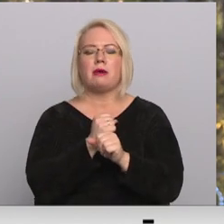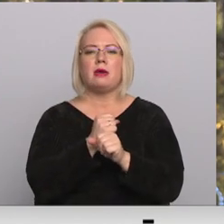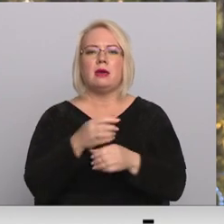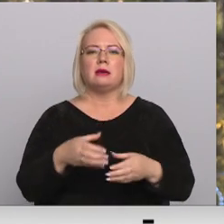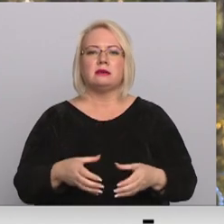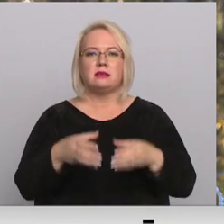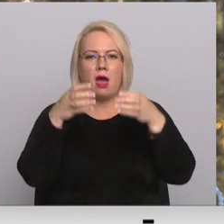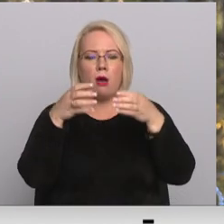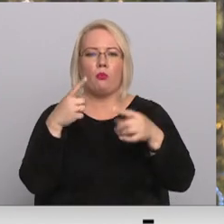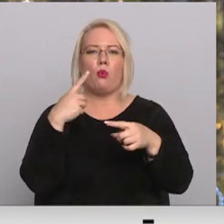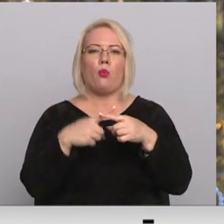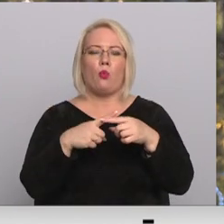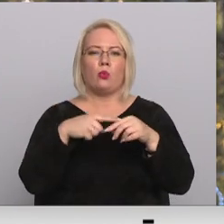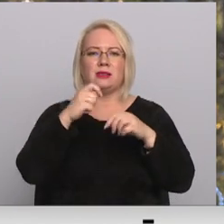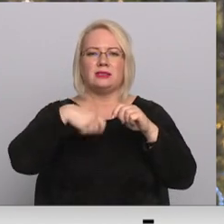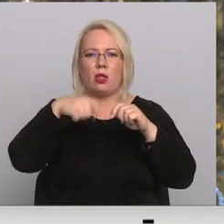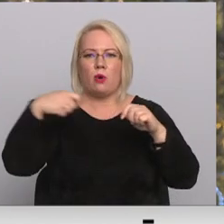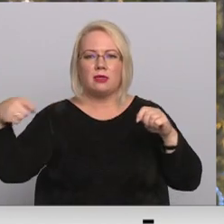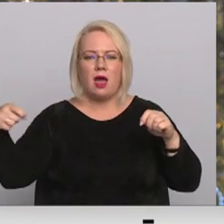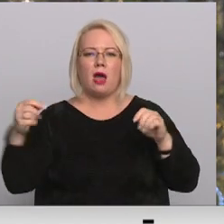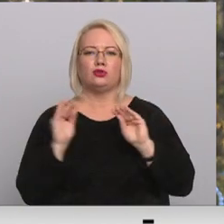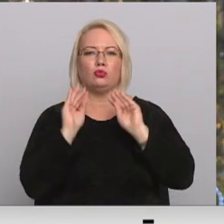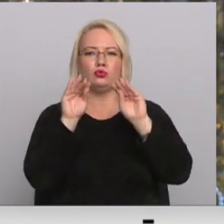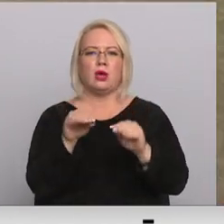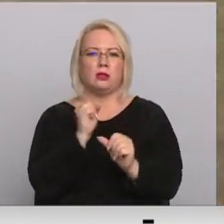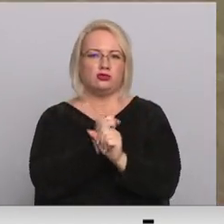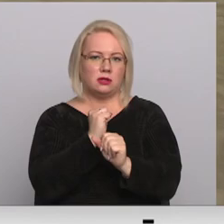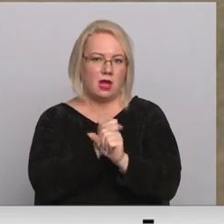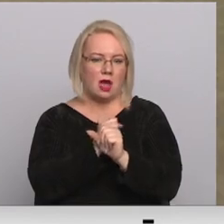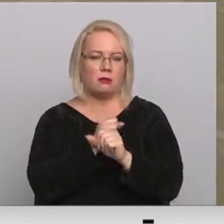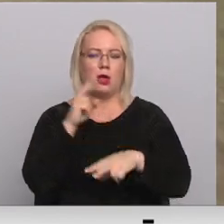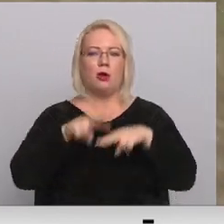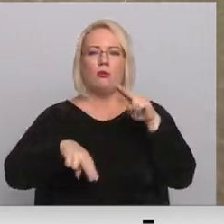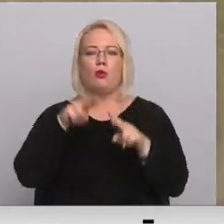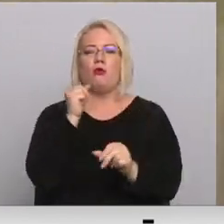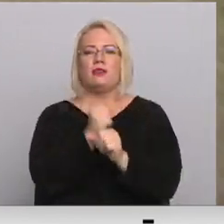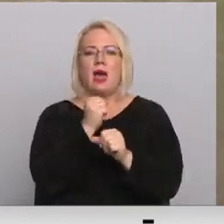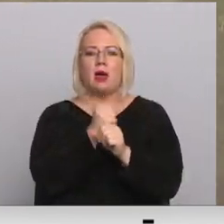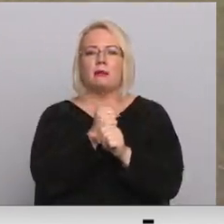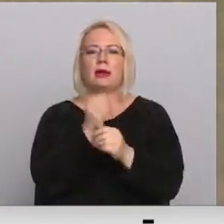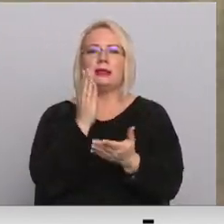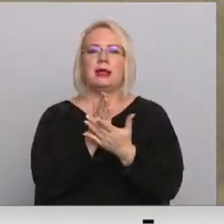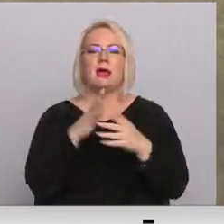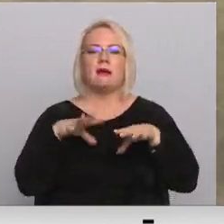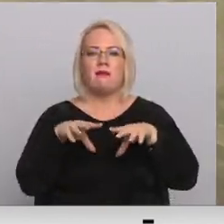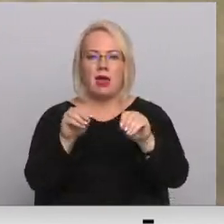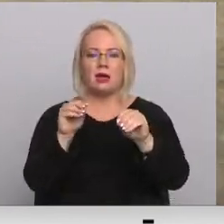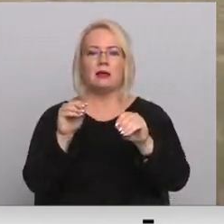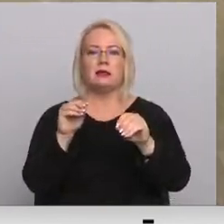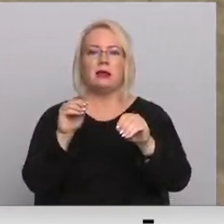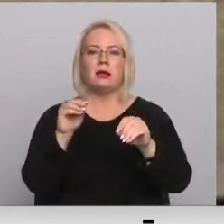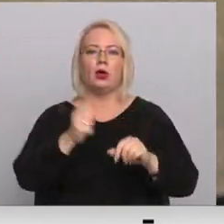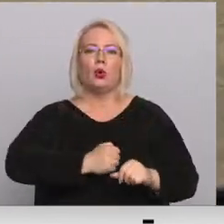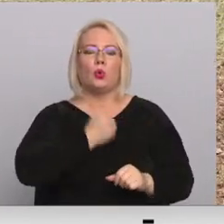un dzeloņu drāžu uzstādīšanas darbi. Būtdarbi tiek veikti grūti